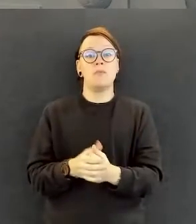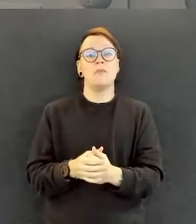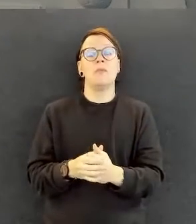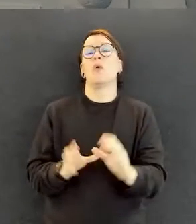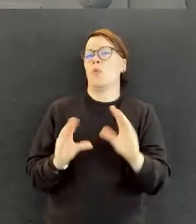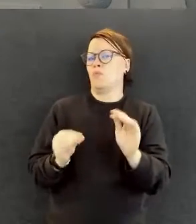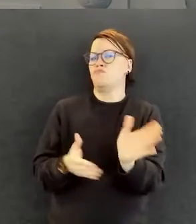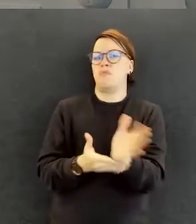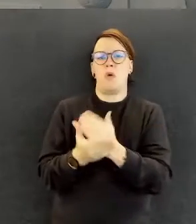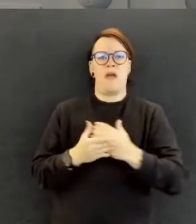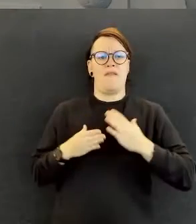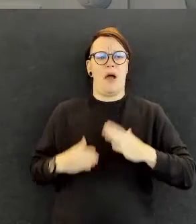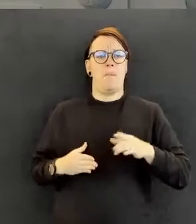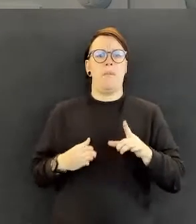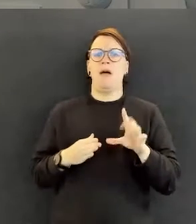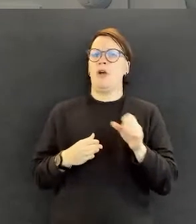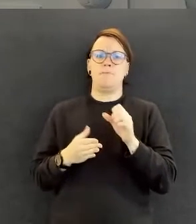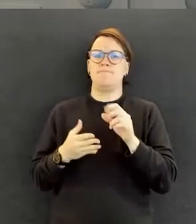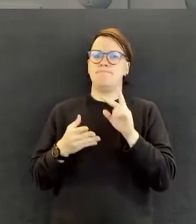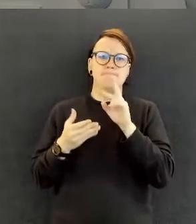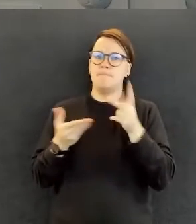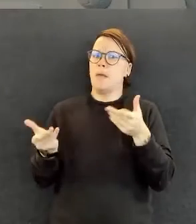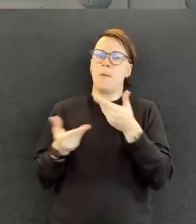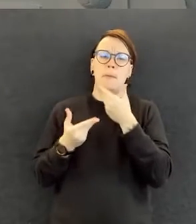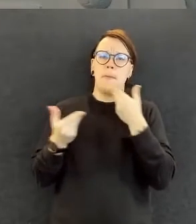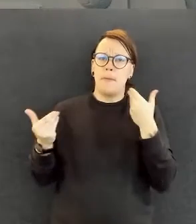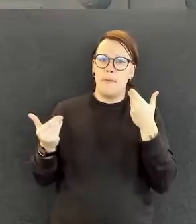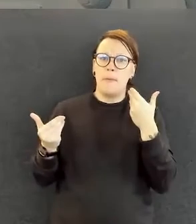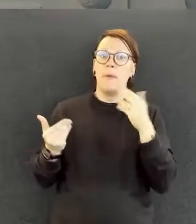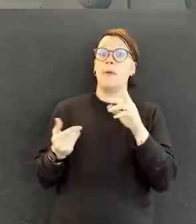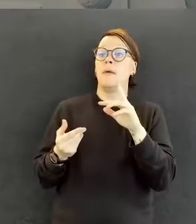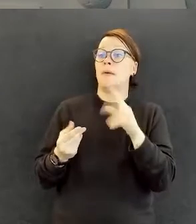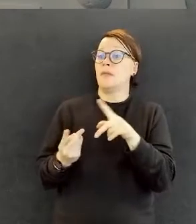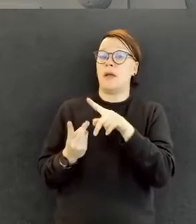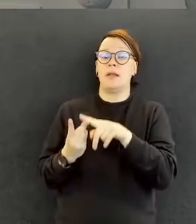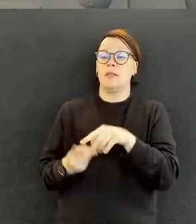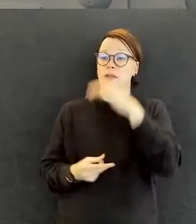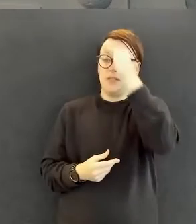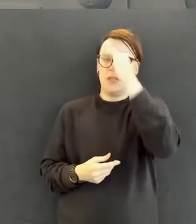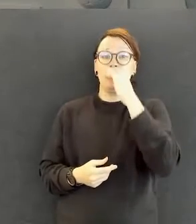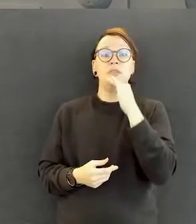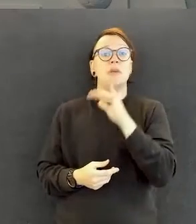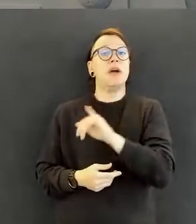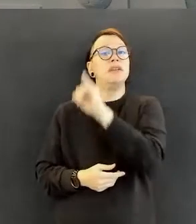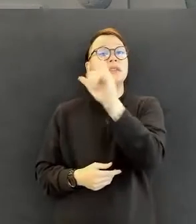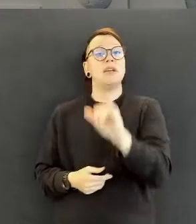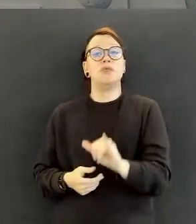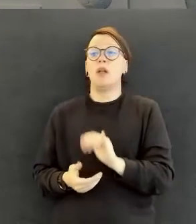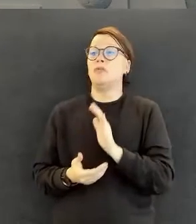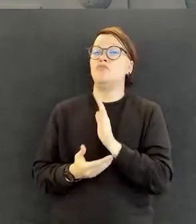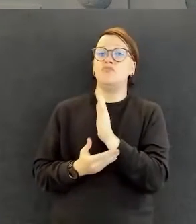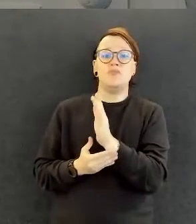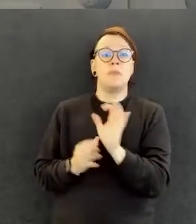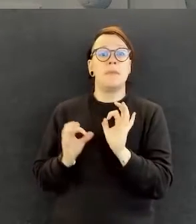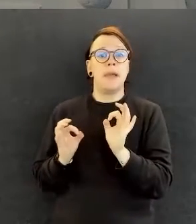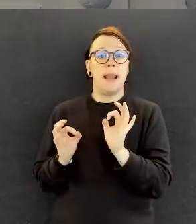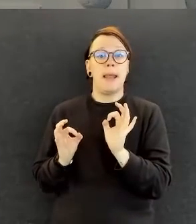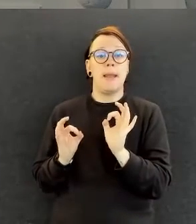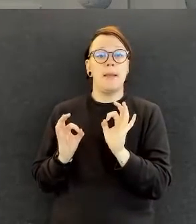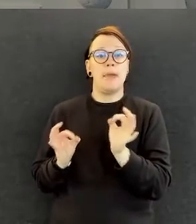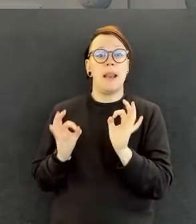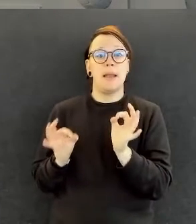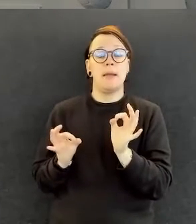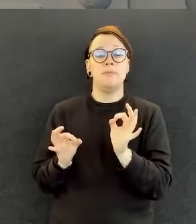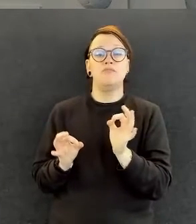näkymättömiä ja eihän sitä toisen ihmisen vaikkapa seksuaalista suuntautumista voikaan ulkoapäin